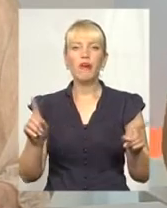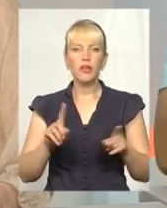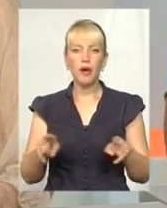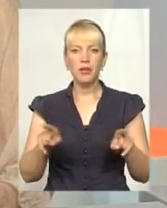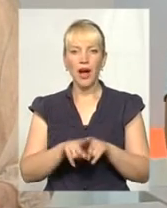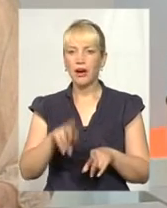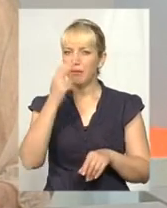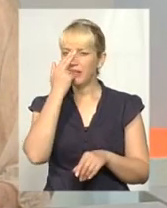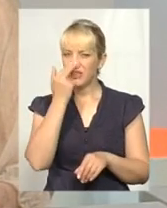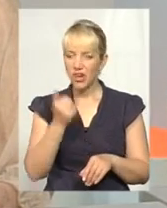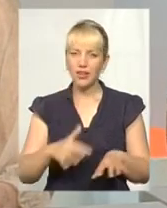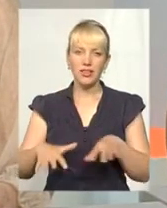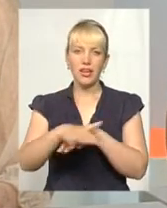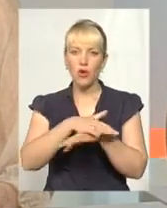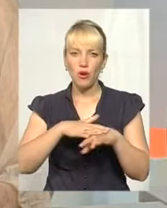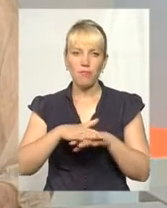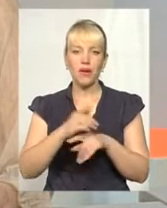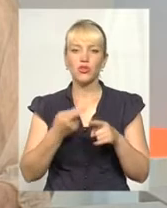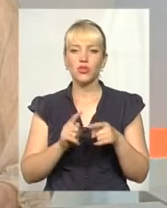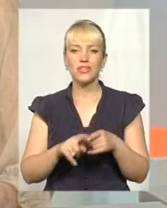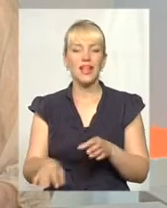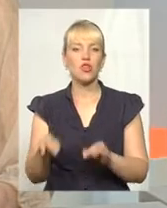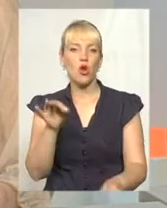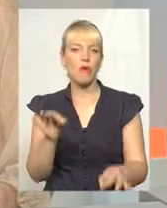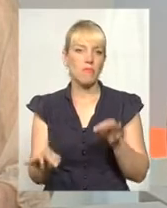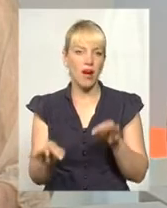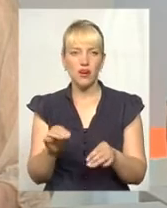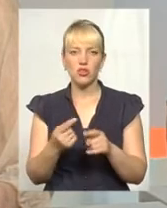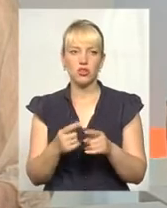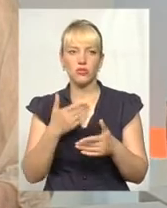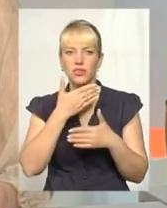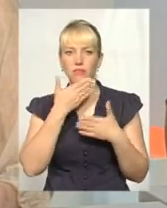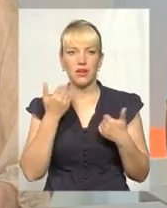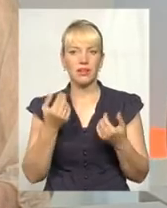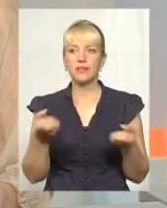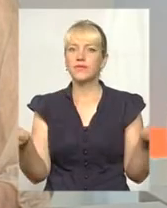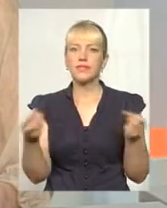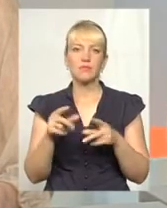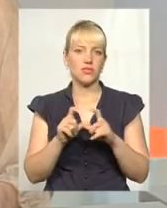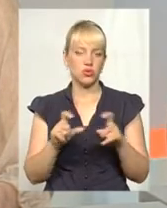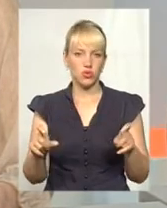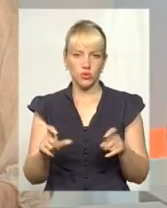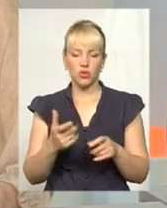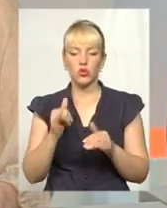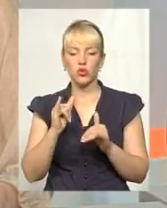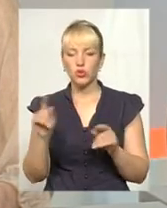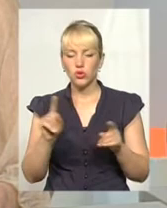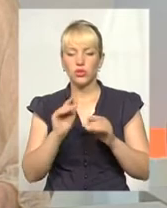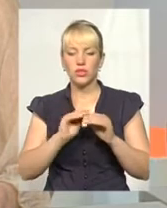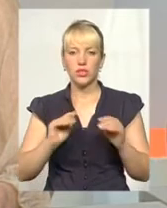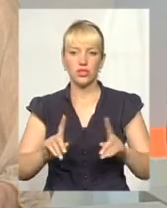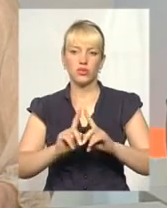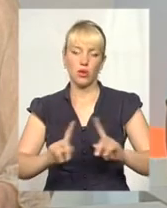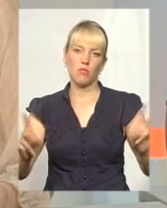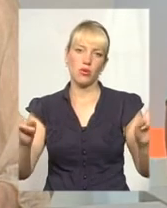призвичаєти громаду до того, що це нормально, що ми відходимо від практики спецшкіл, що діти з особливими потребами мають